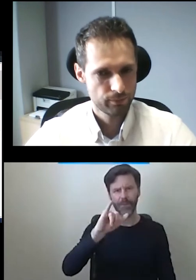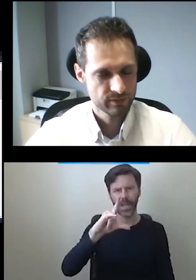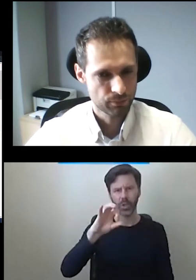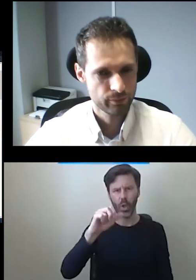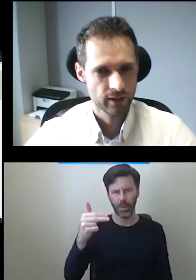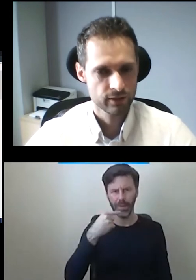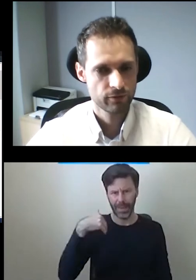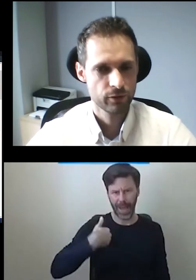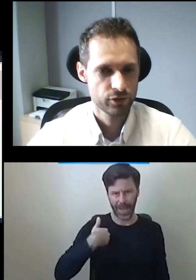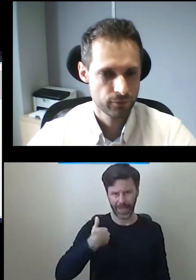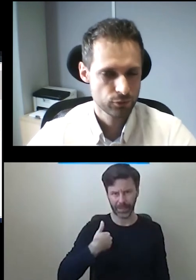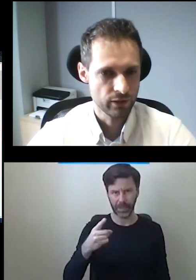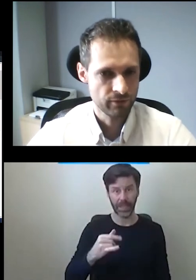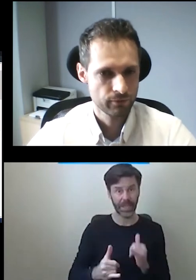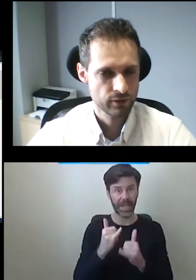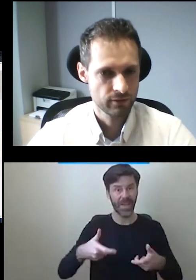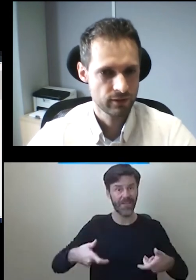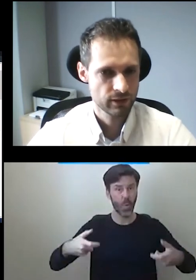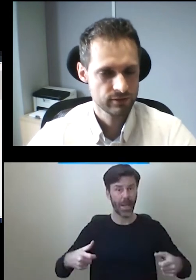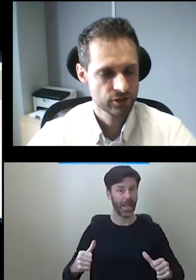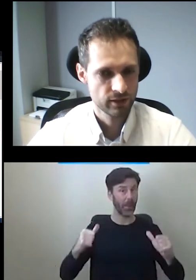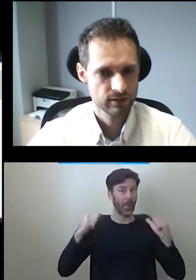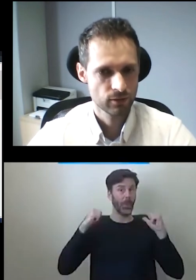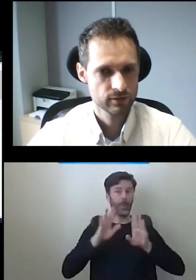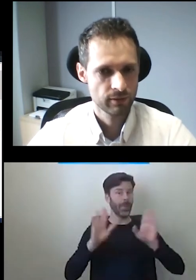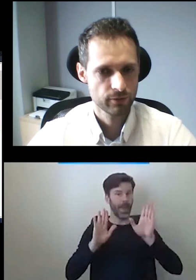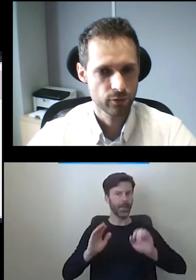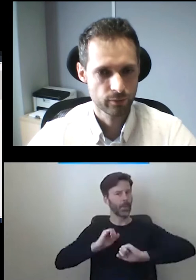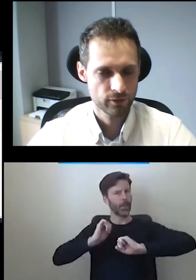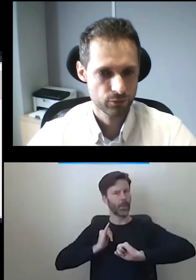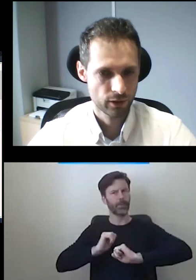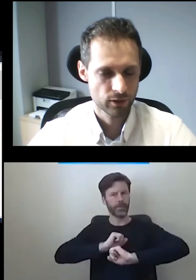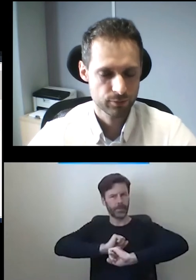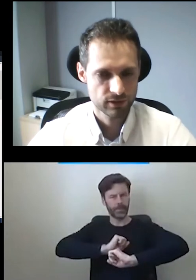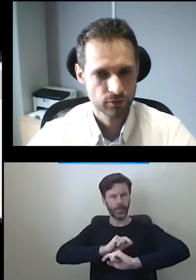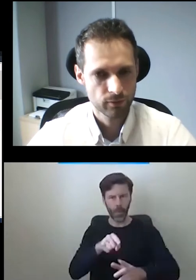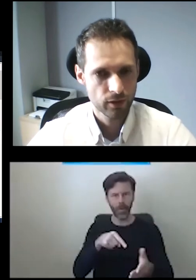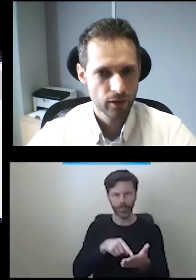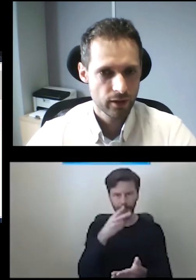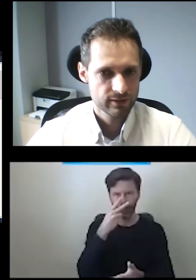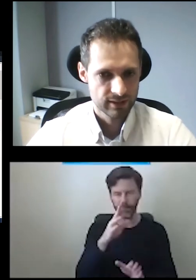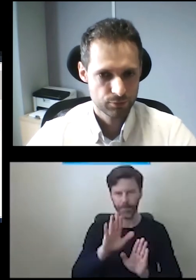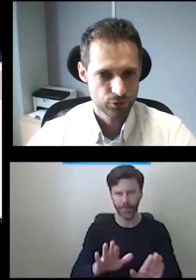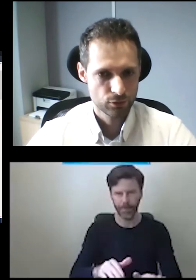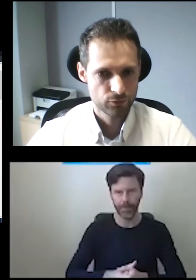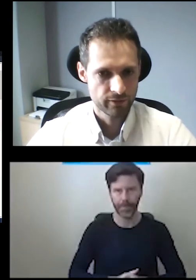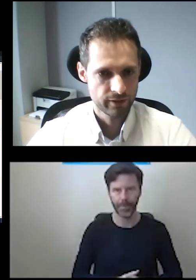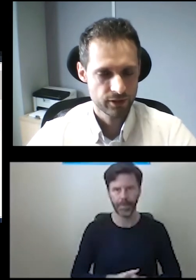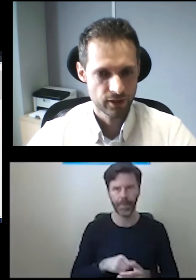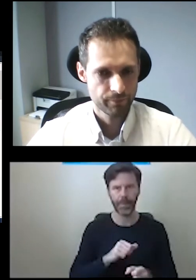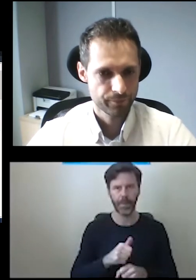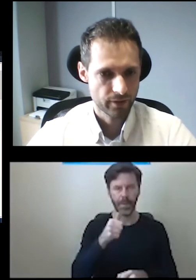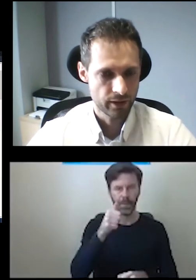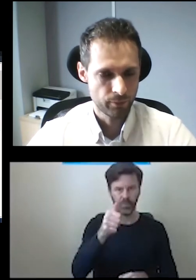zapobiega cofaniu się wózku i wózka inwalidzkiego zjeżdżania z tej platformy. Ona tutaj akurat ma przedstawioną stację z przycisków, która